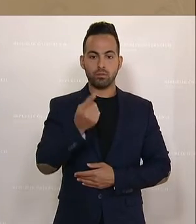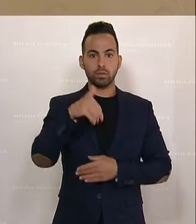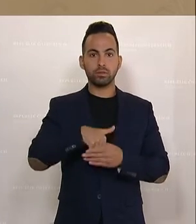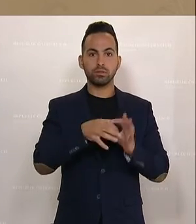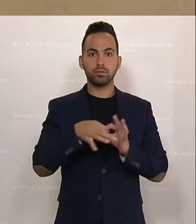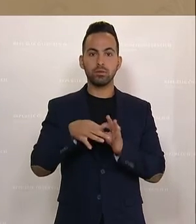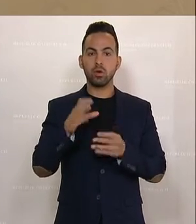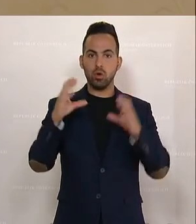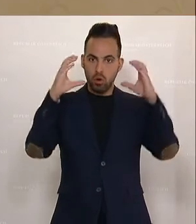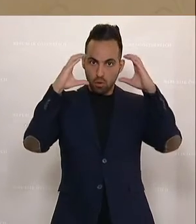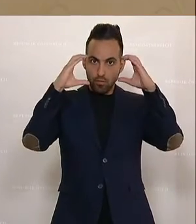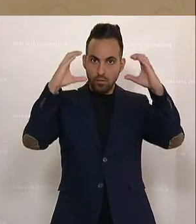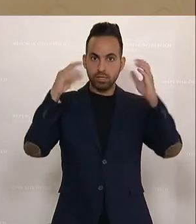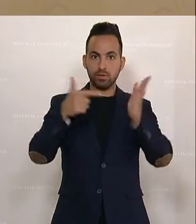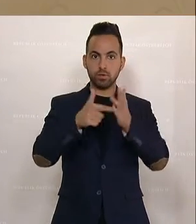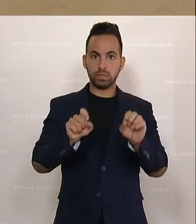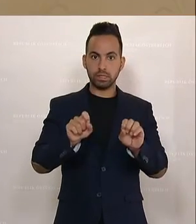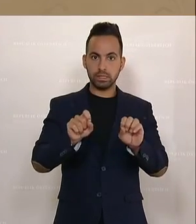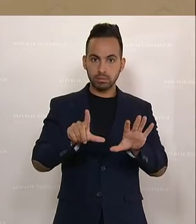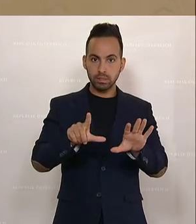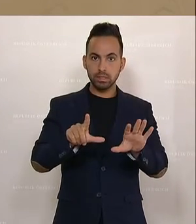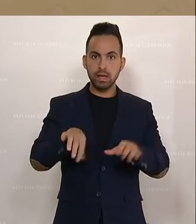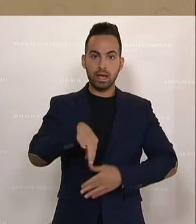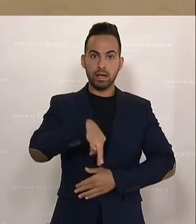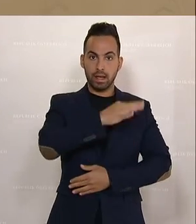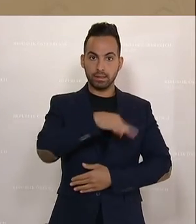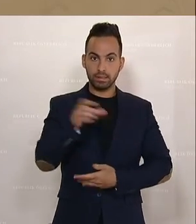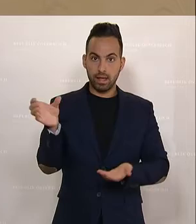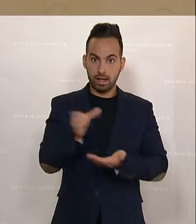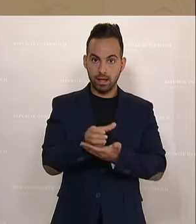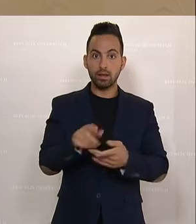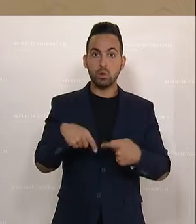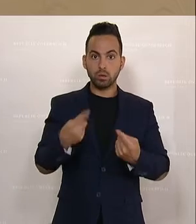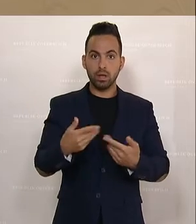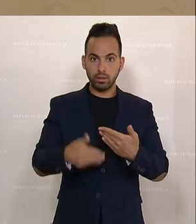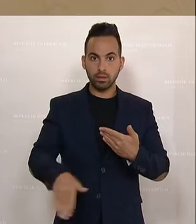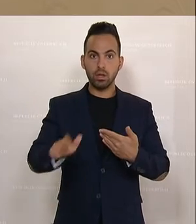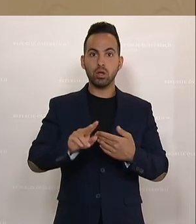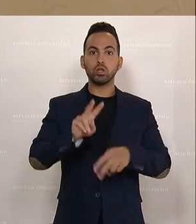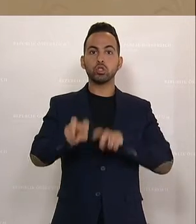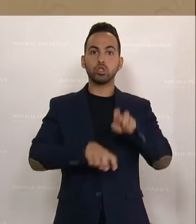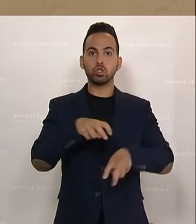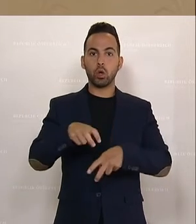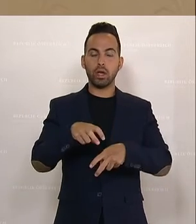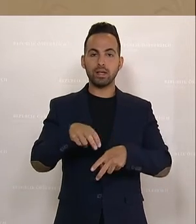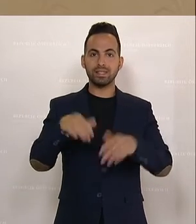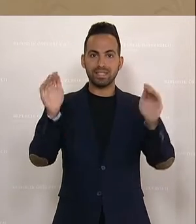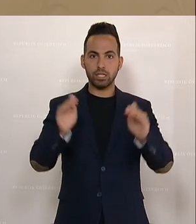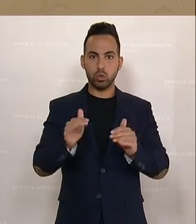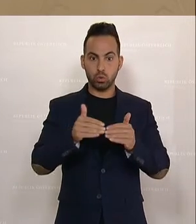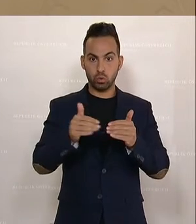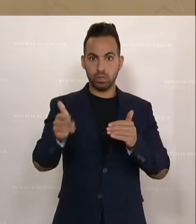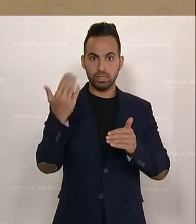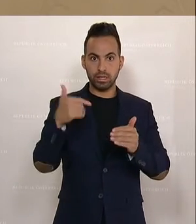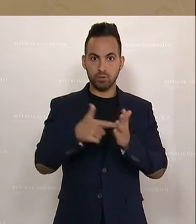dass nachdem die ÖVP 2017 den Kanzler gestellt hat, in Österreich es zu Steuersenkungen gekommen wäre. Ich